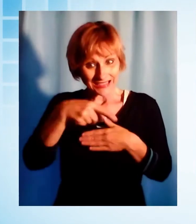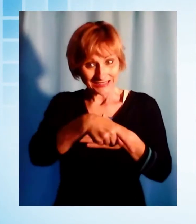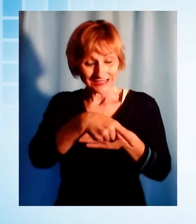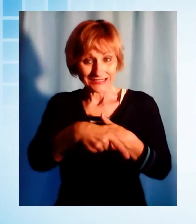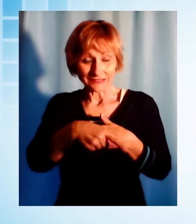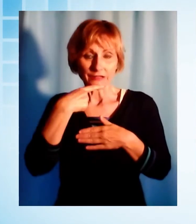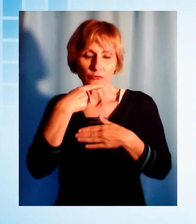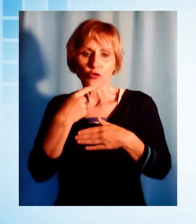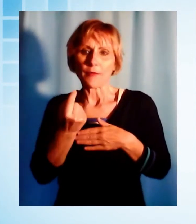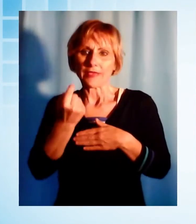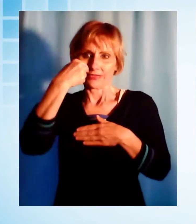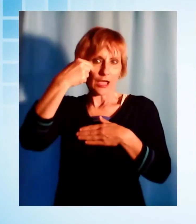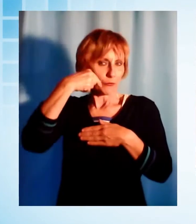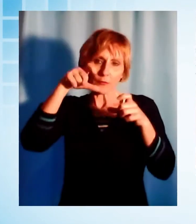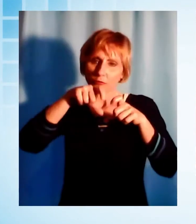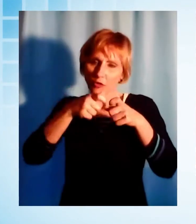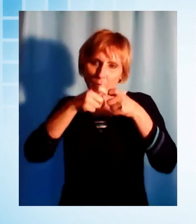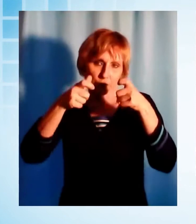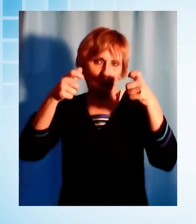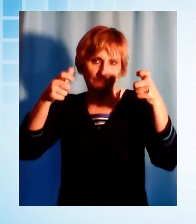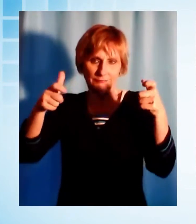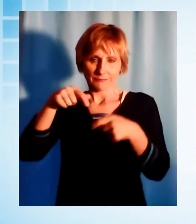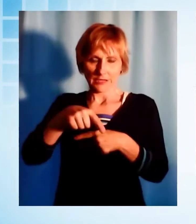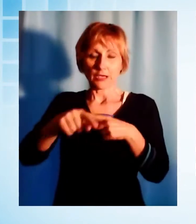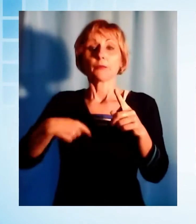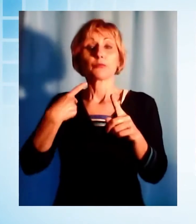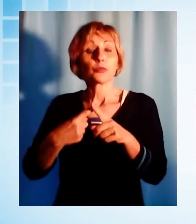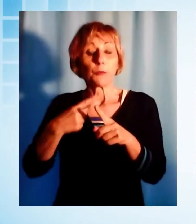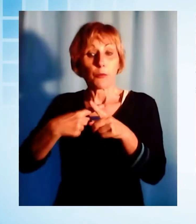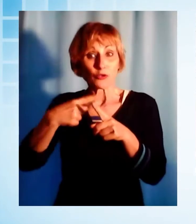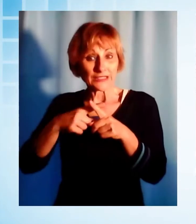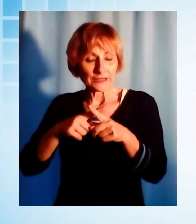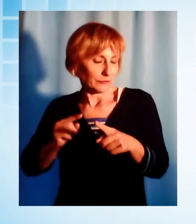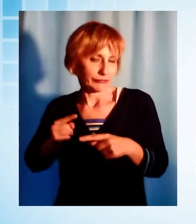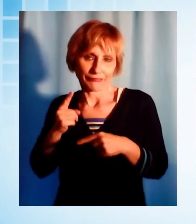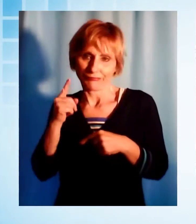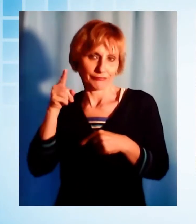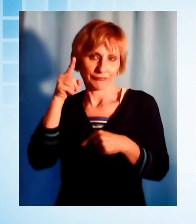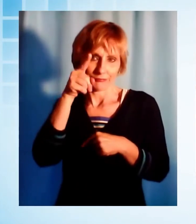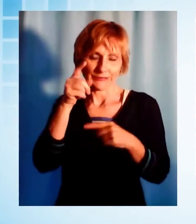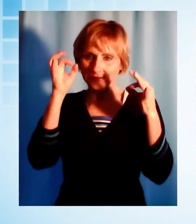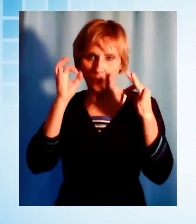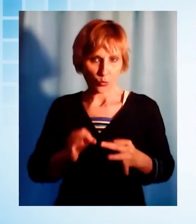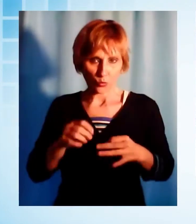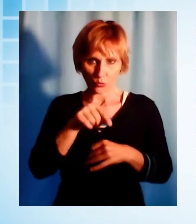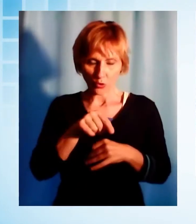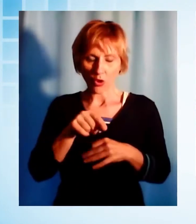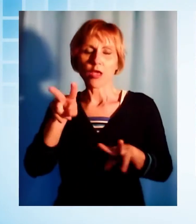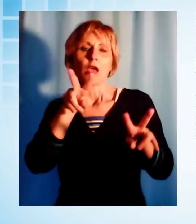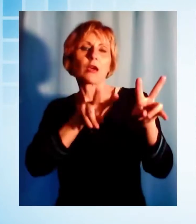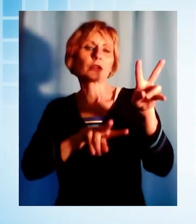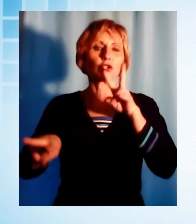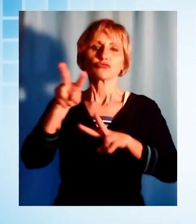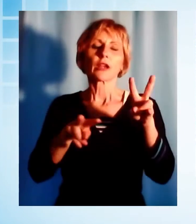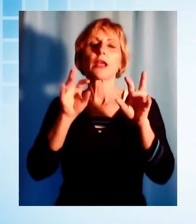tamponi eseguiti e probabilmente ad un'impennata dei casi di positività, andando a ricercare principalmente proprio quei